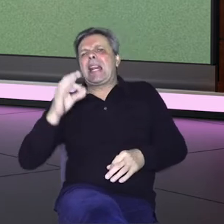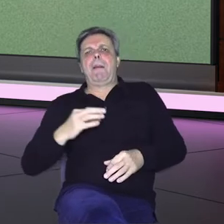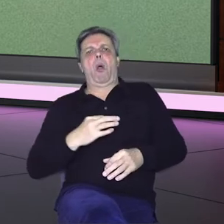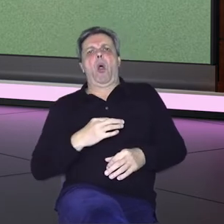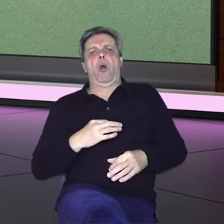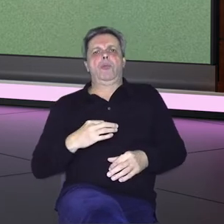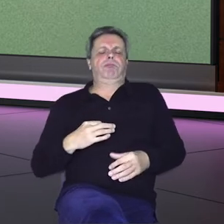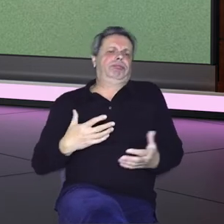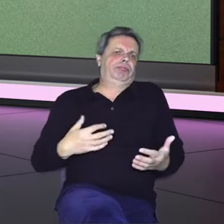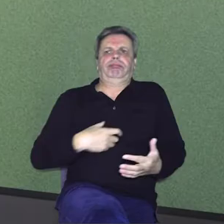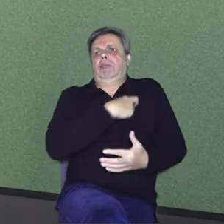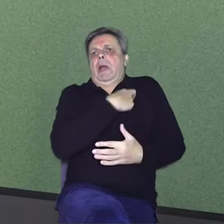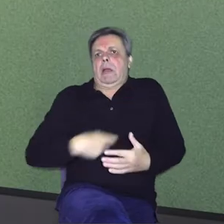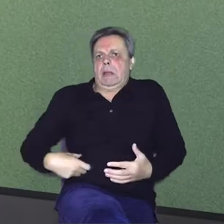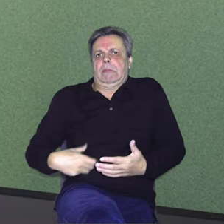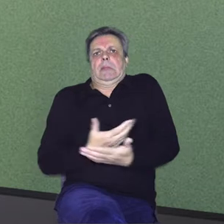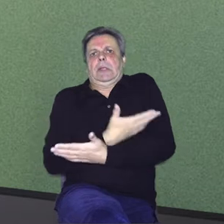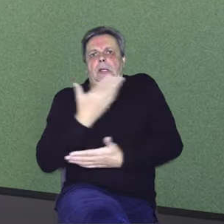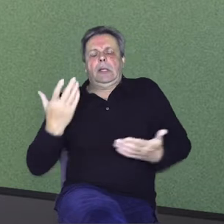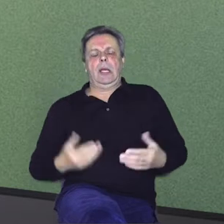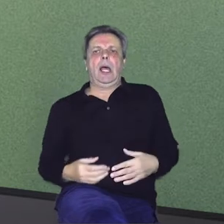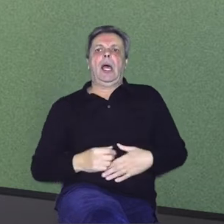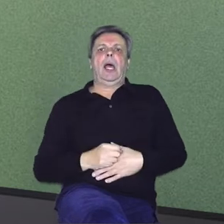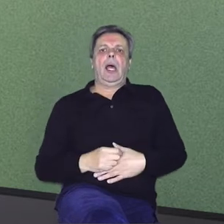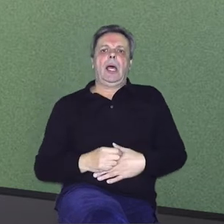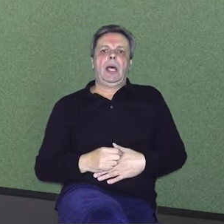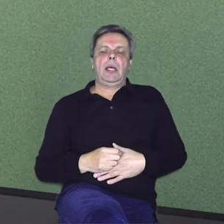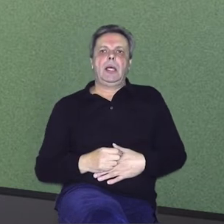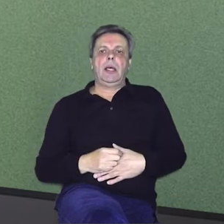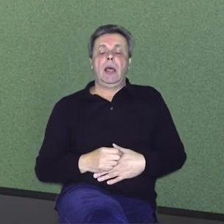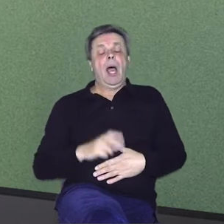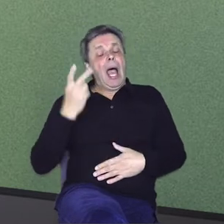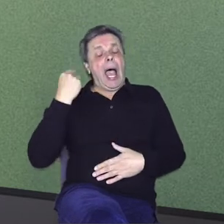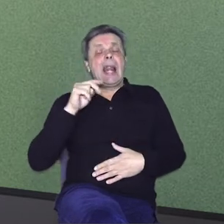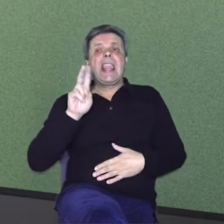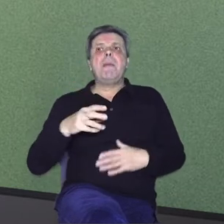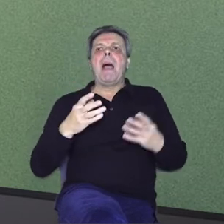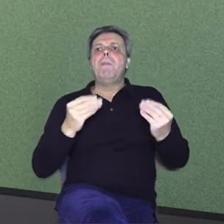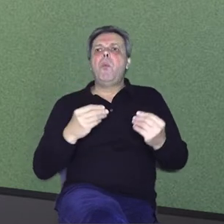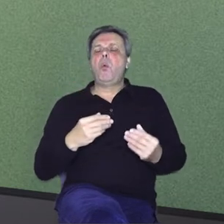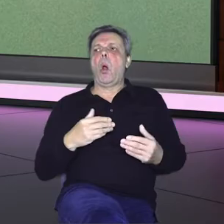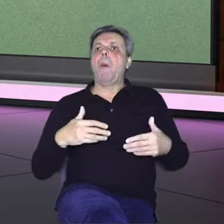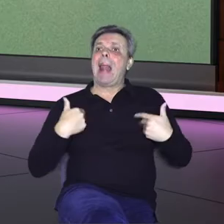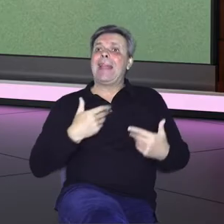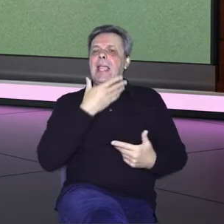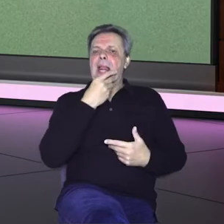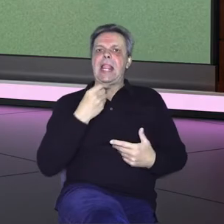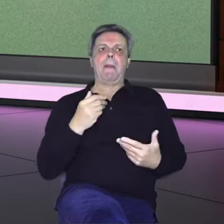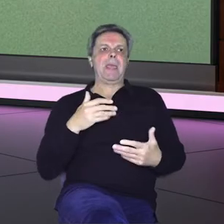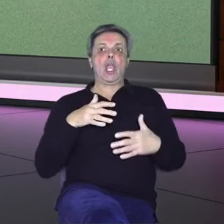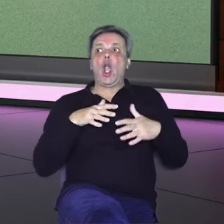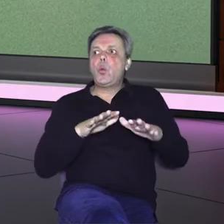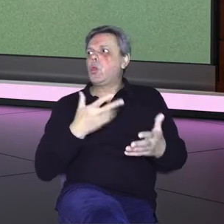nečega. Ali znaš što ima puno mladih, doslovno lijepih ljudi